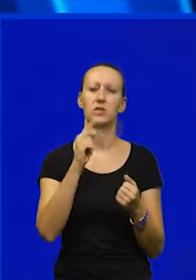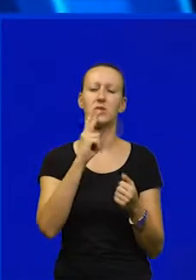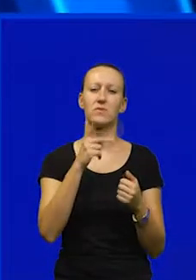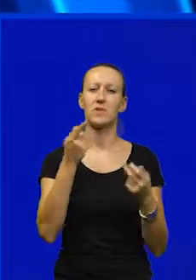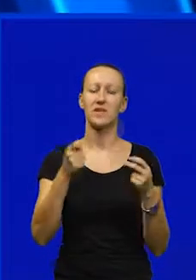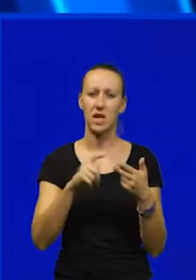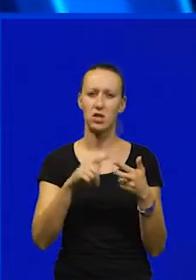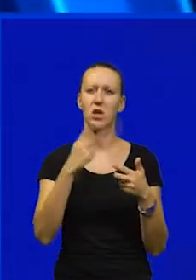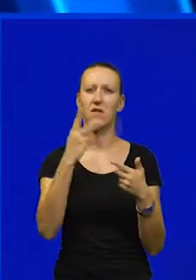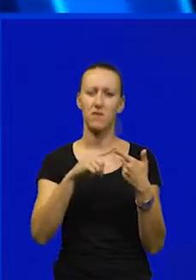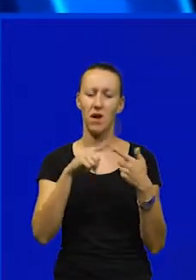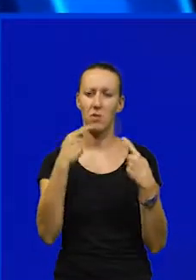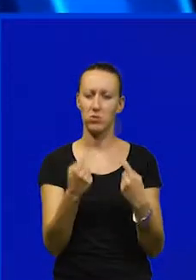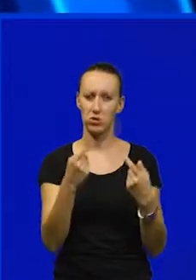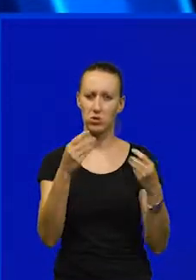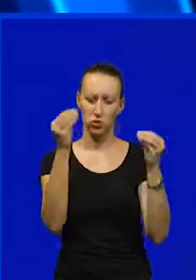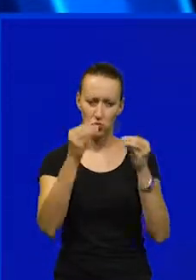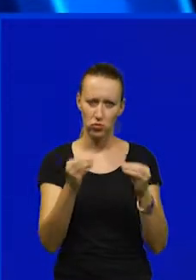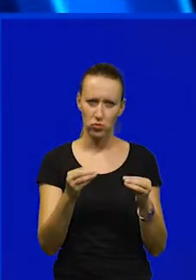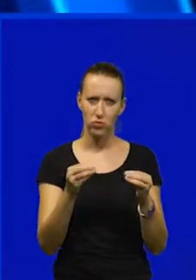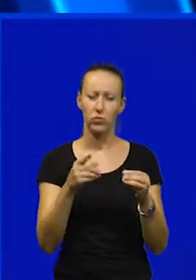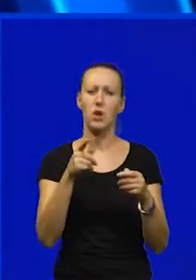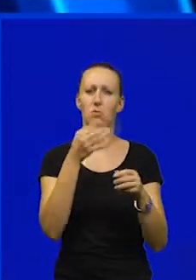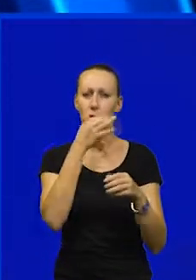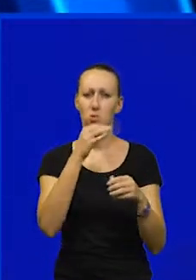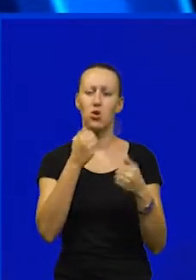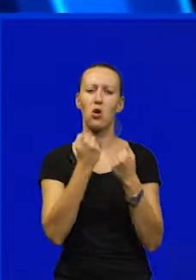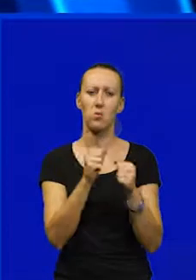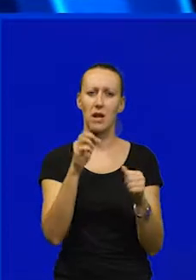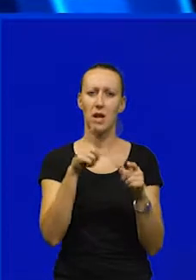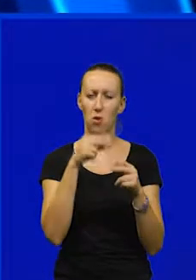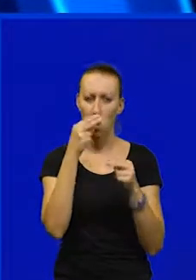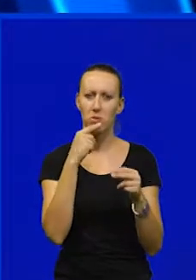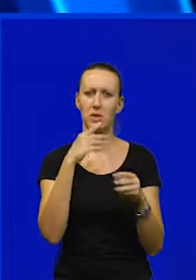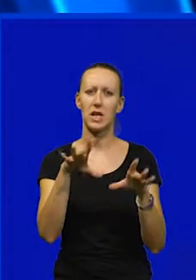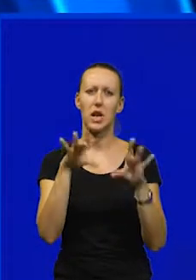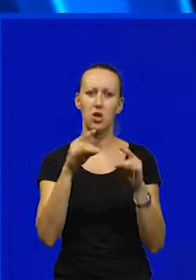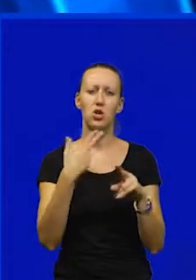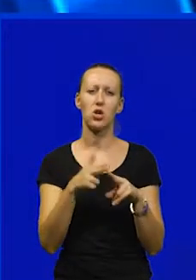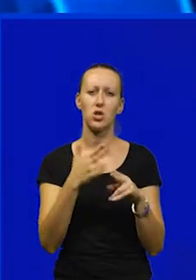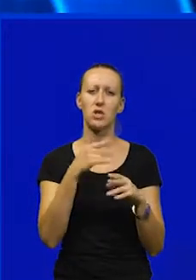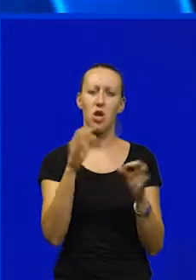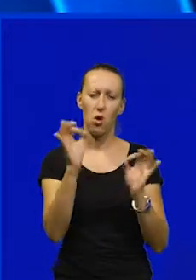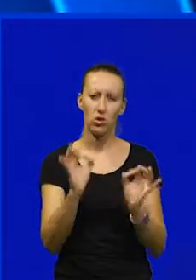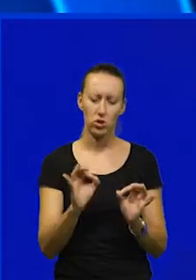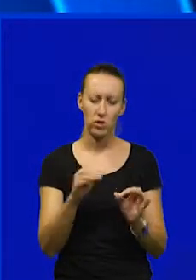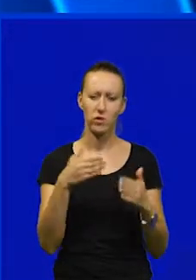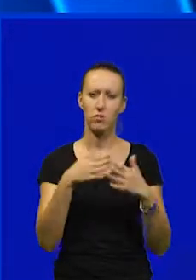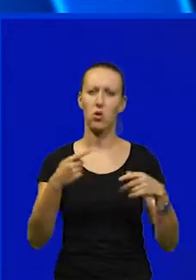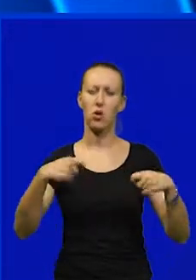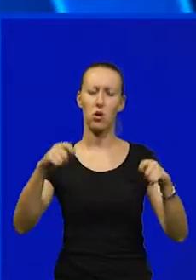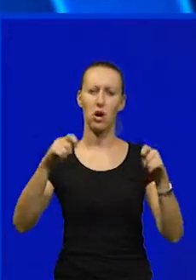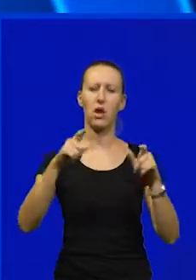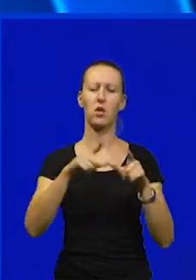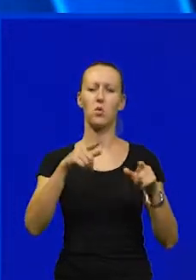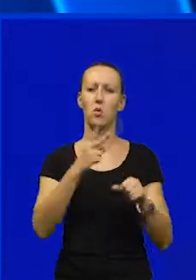dorada postojećeg plana restrukturiranja odobrenje Evropske komisije pronalaženje rešenja za održivost brodogradnje